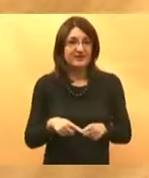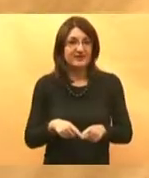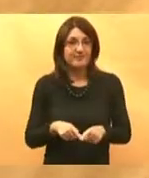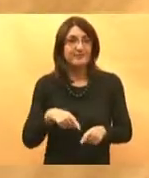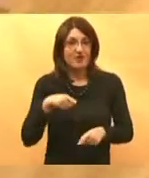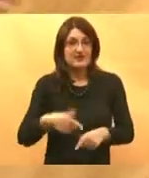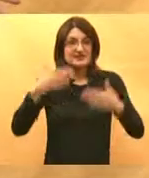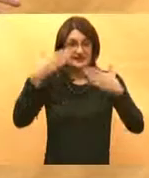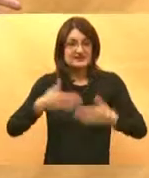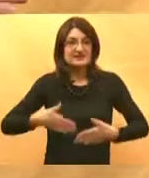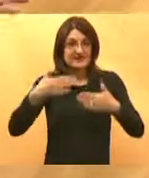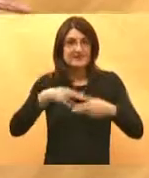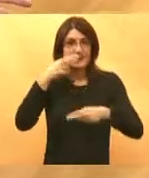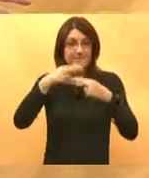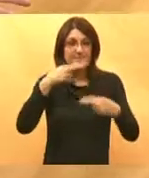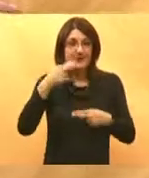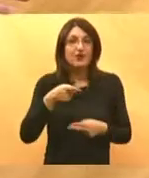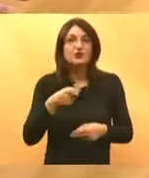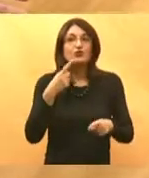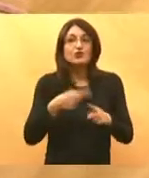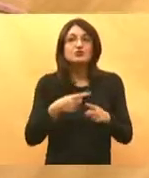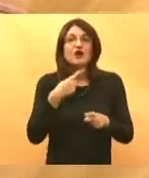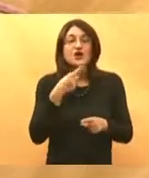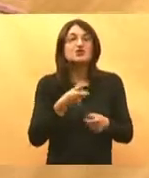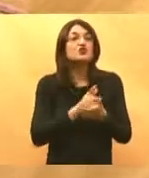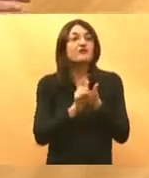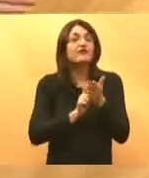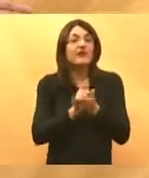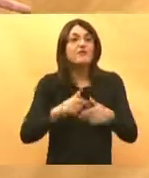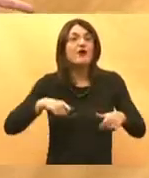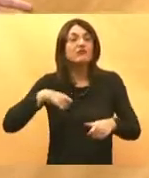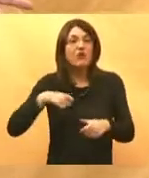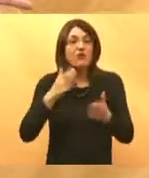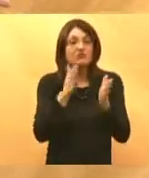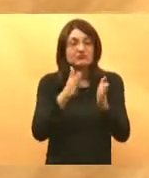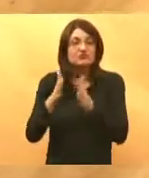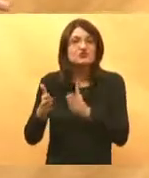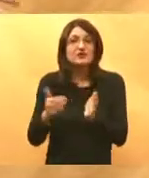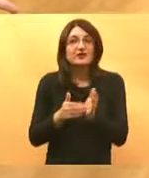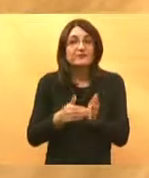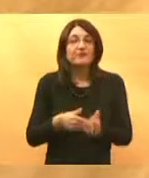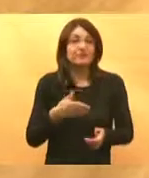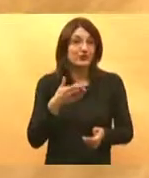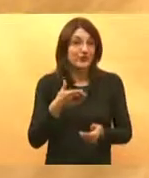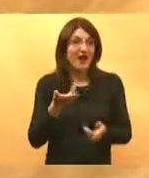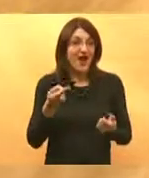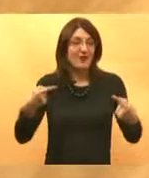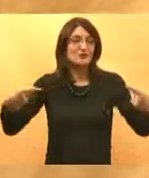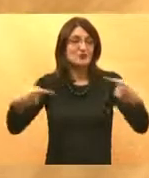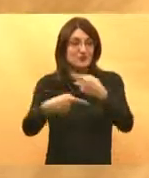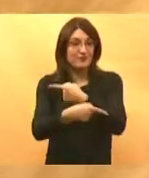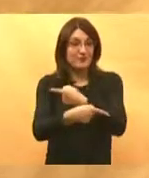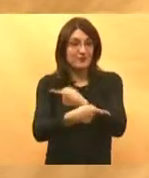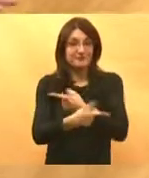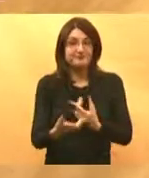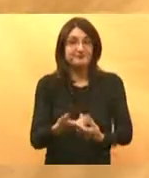sistematski pregled u sustavu zdravstva je točno propisan u kojim dobnim skupinama i što obuhvaća to bi isto tako karikiram značilo